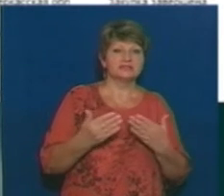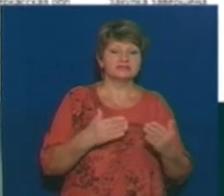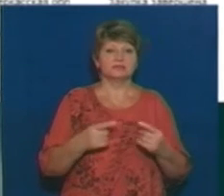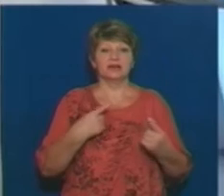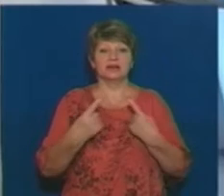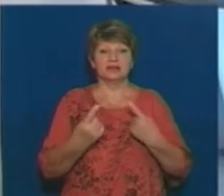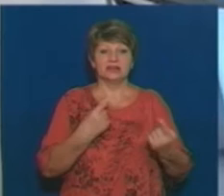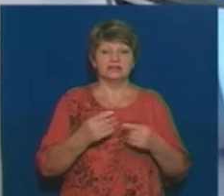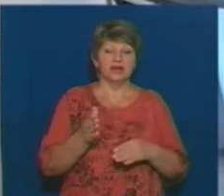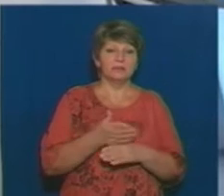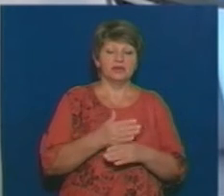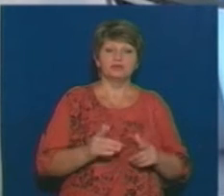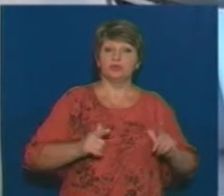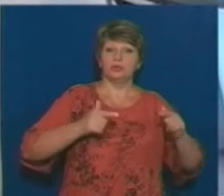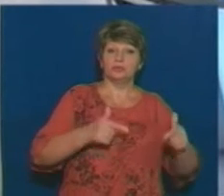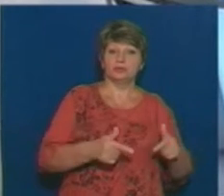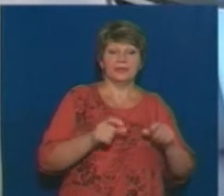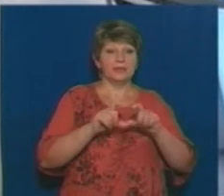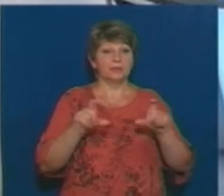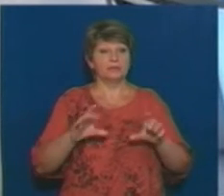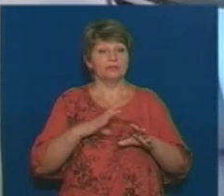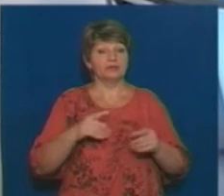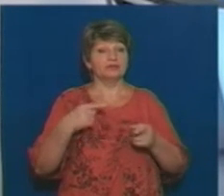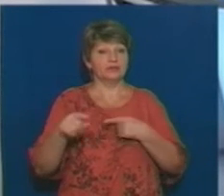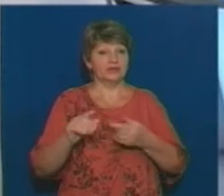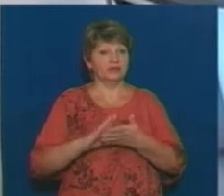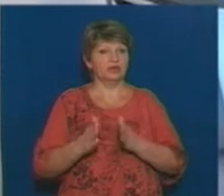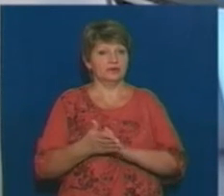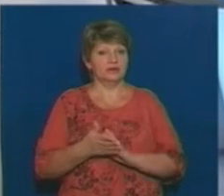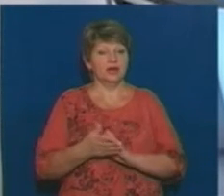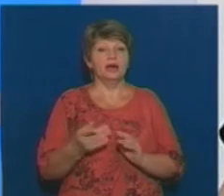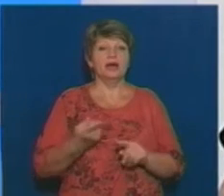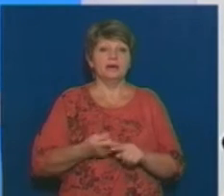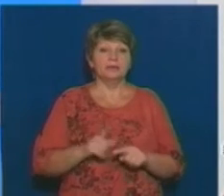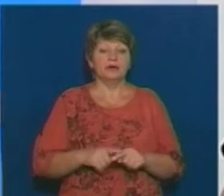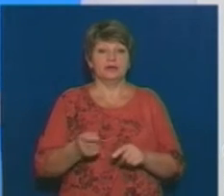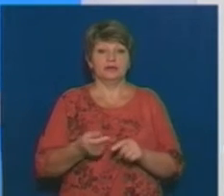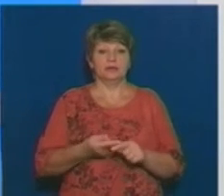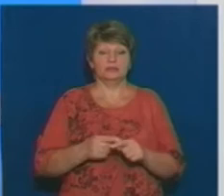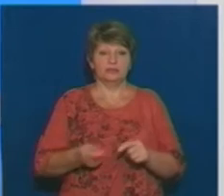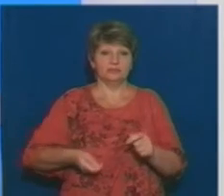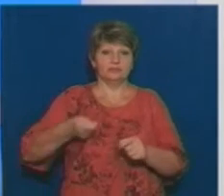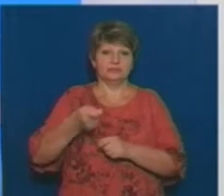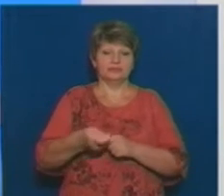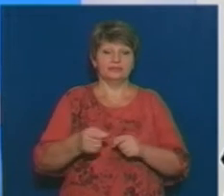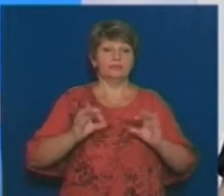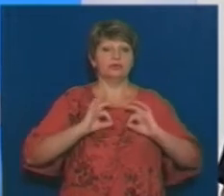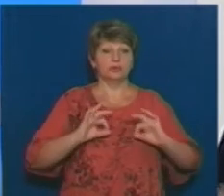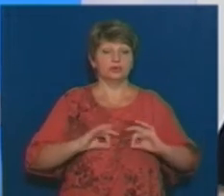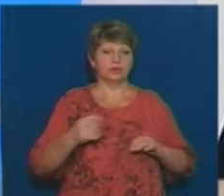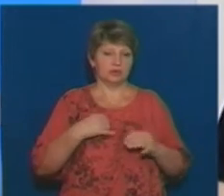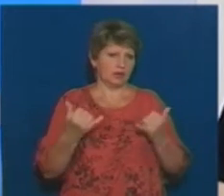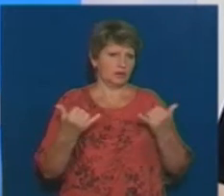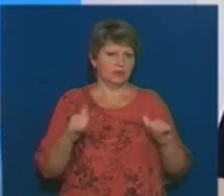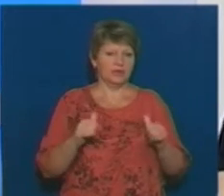постачальником і департаментом відбувалися по іншим договорам. Тому апеляція прокурорів саме до цих угод, мені здається, трохи дивною.